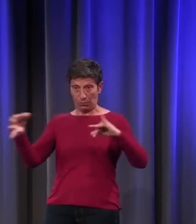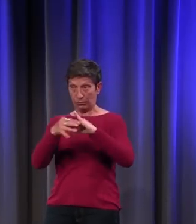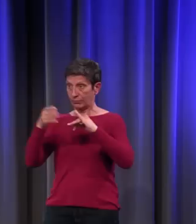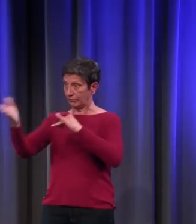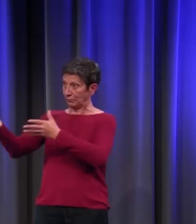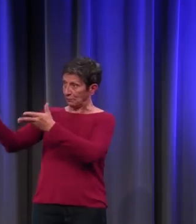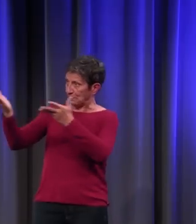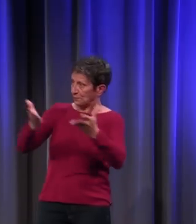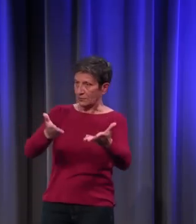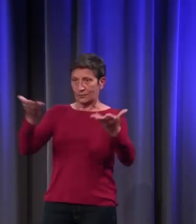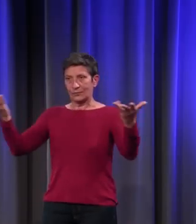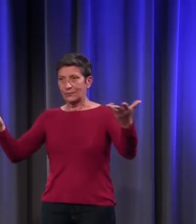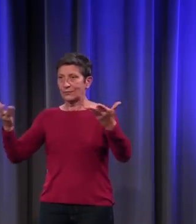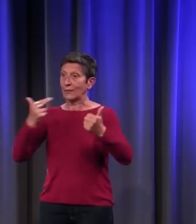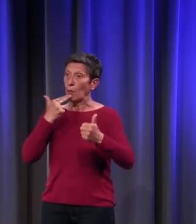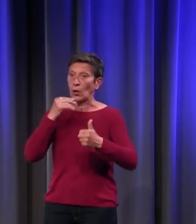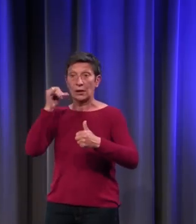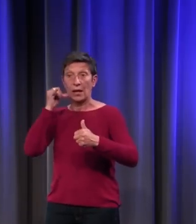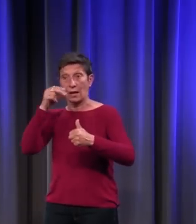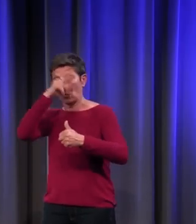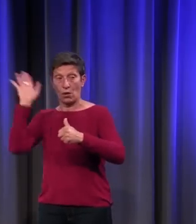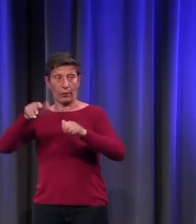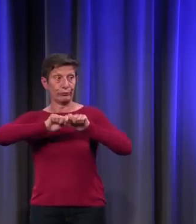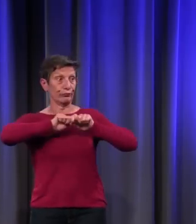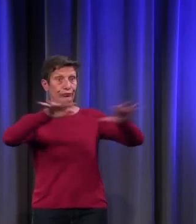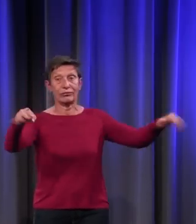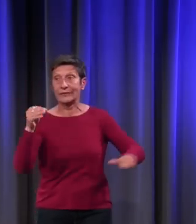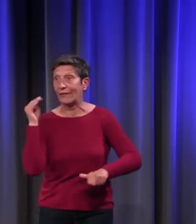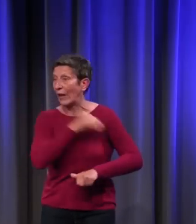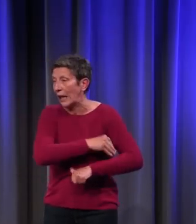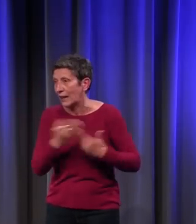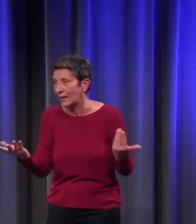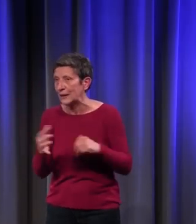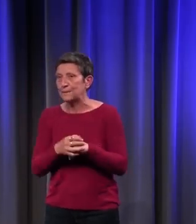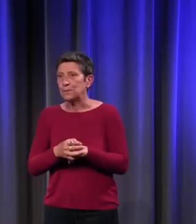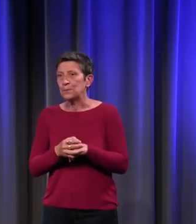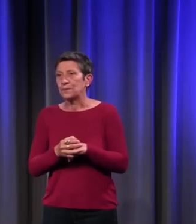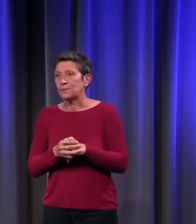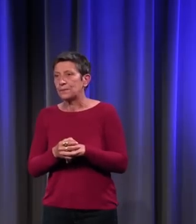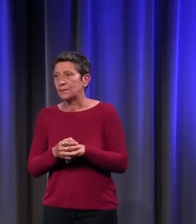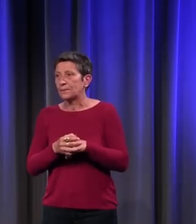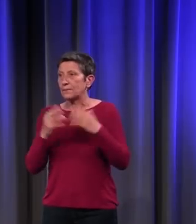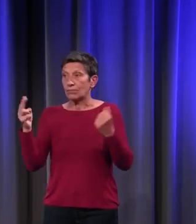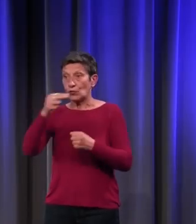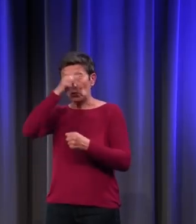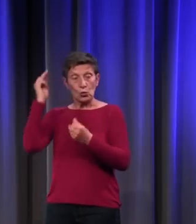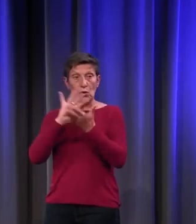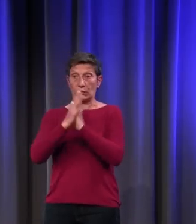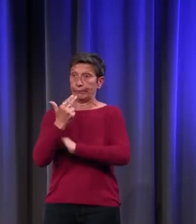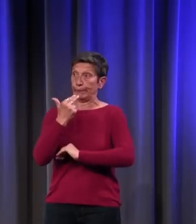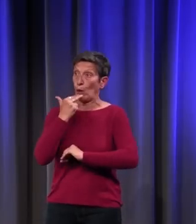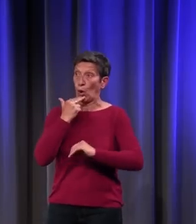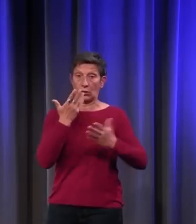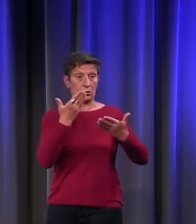des cours italiennes, qui prend feu rapidement, si je puis dire, et le noir devient la mode à la cour de